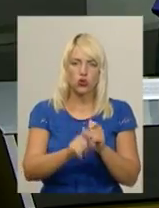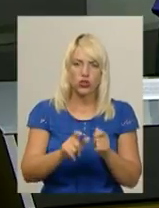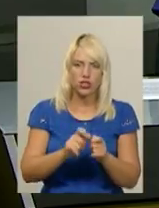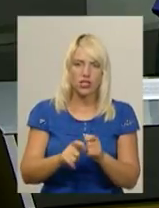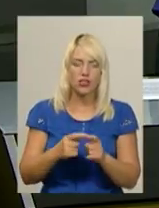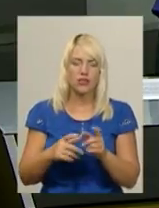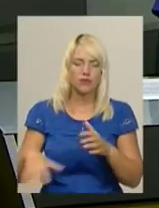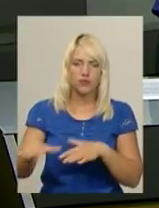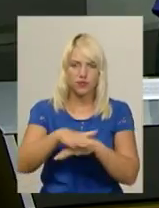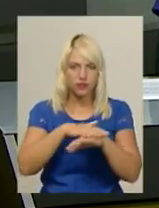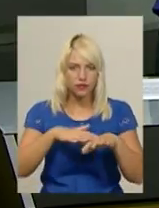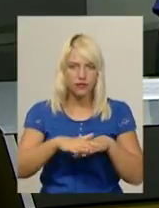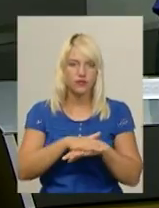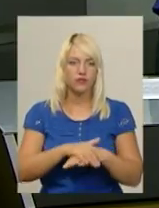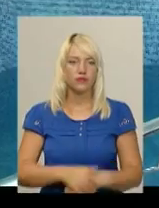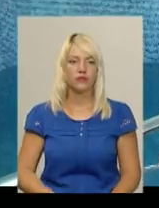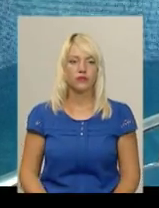збудували і облаштували купальню.